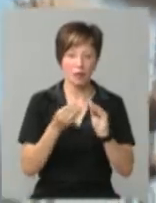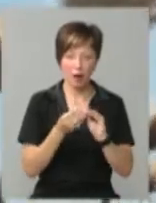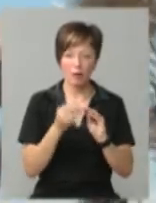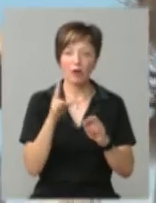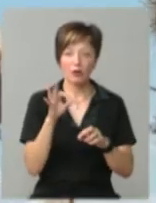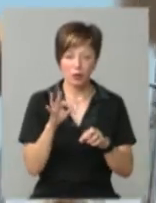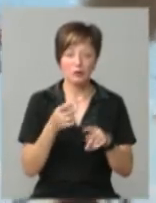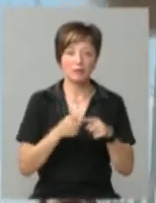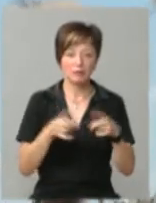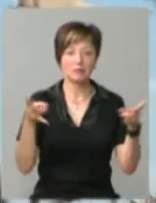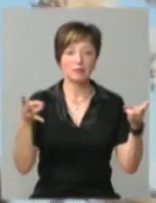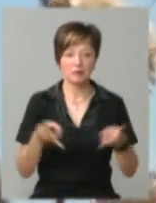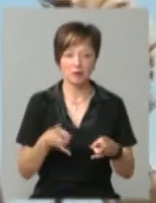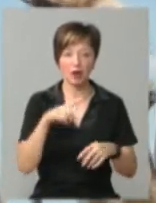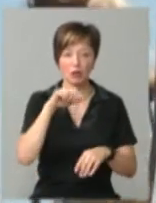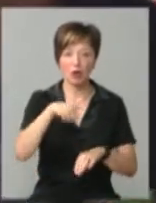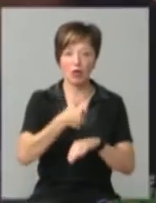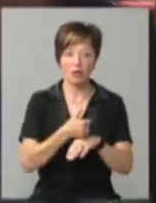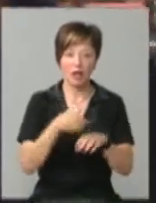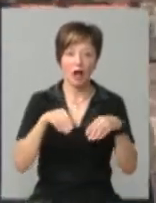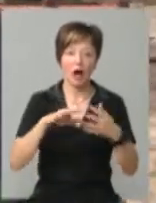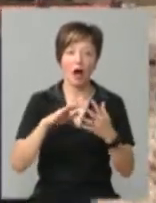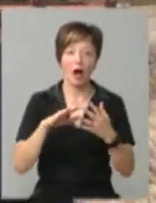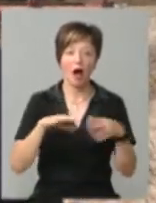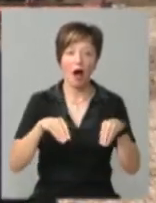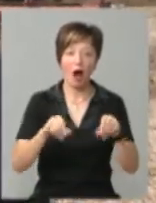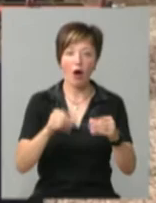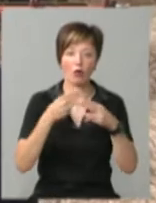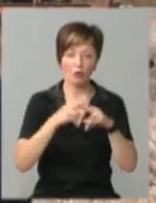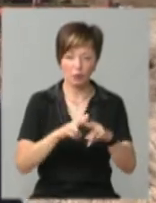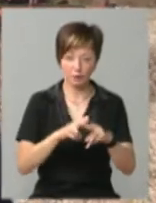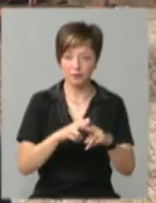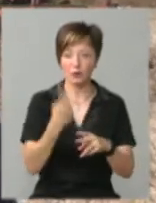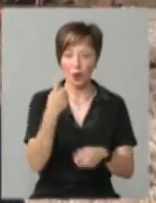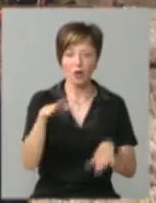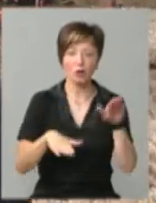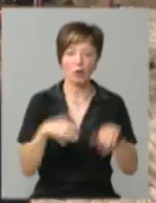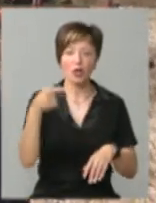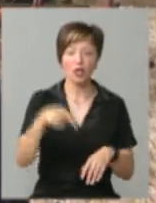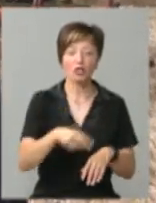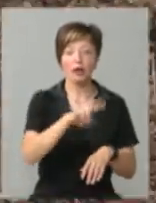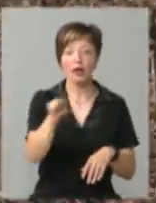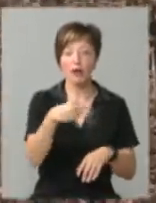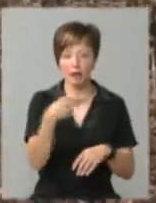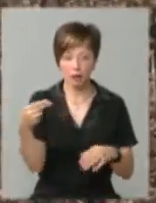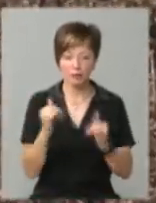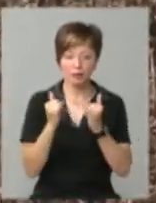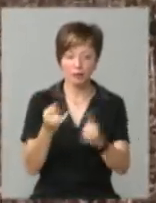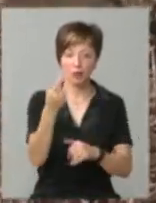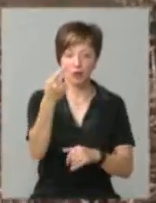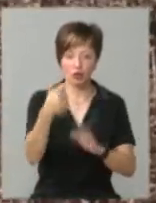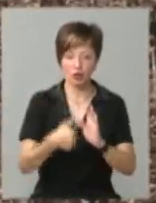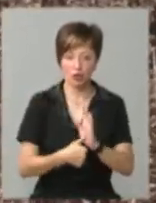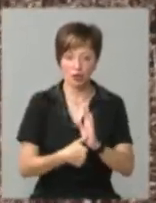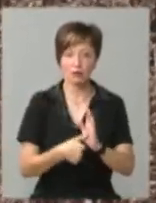розторопша того варта, каже головний агроном Василь Косюк. За його словами, платять за тонну насіння приблизно тисячу євро, тож під культуру відвели шосту частину